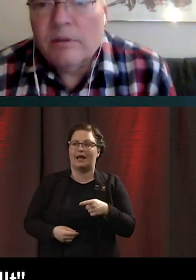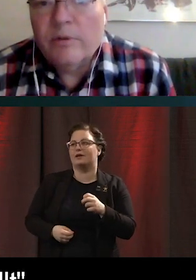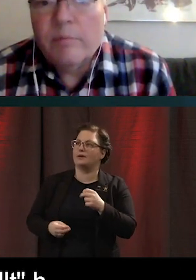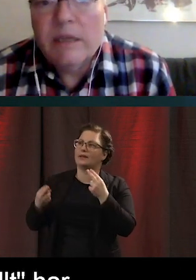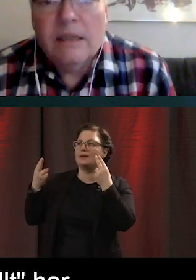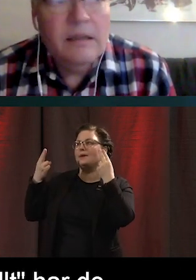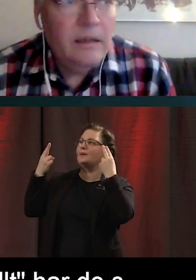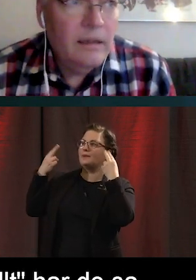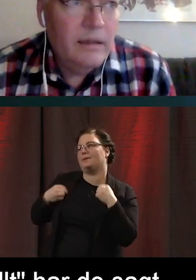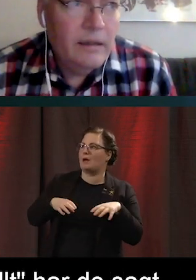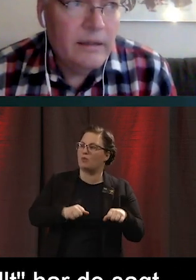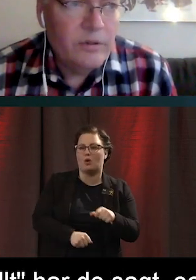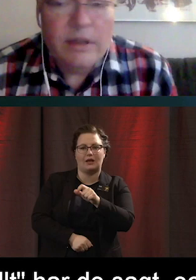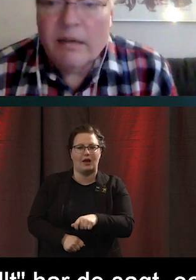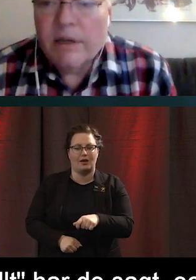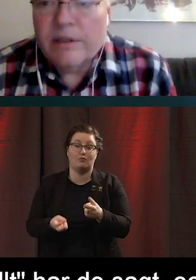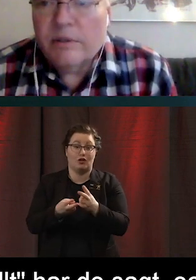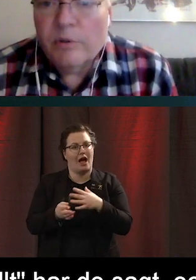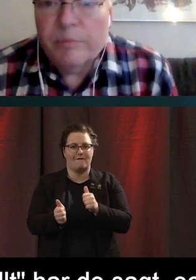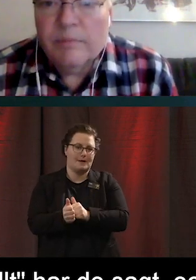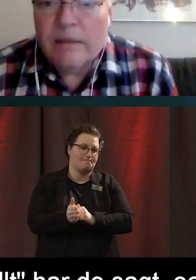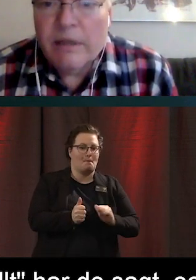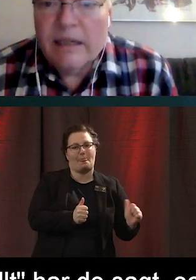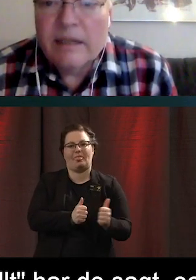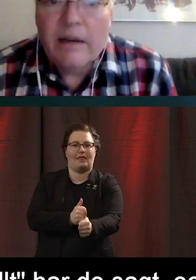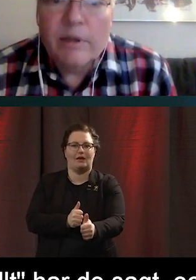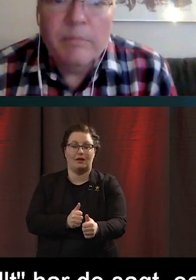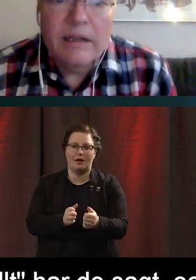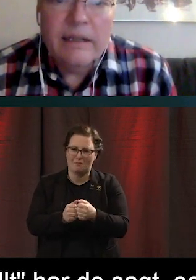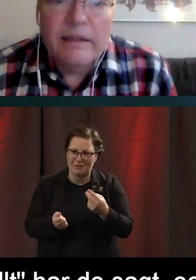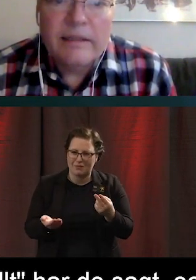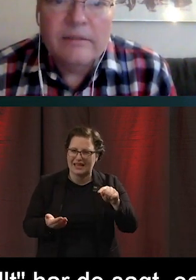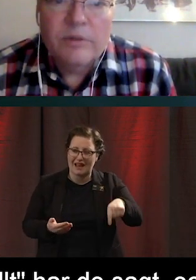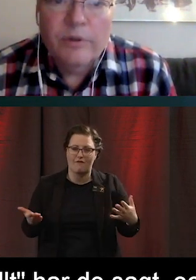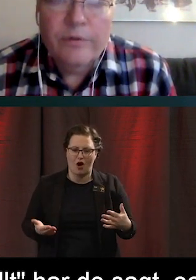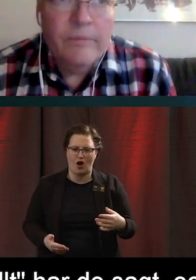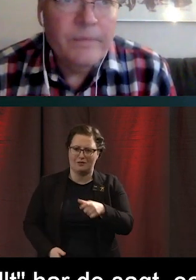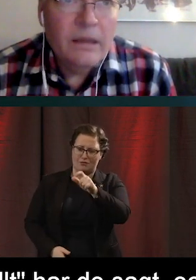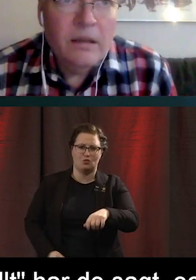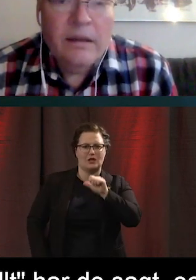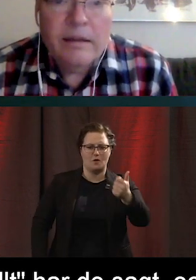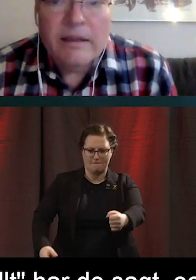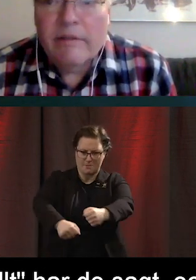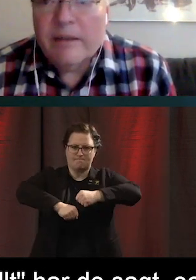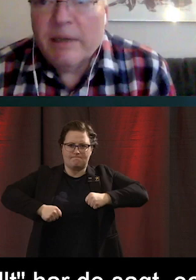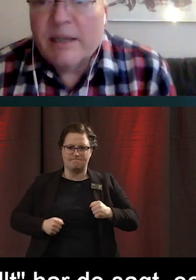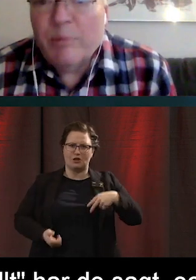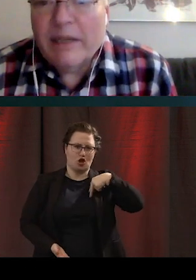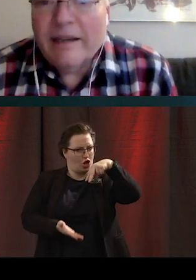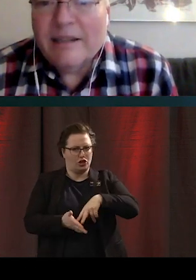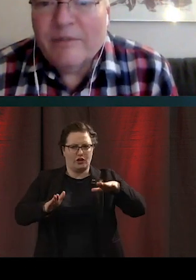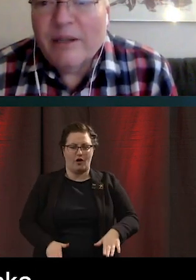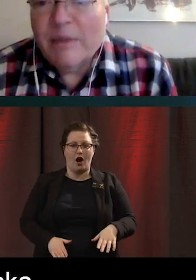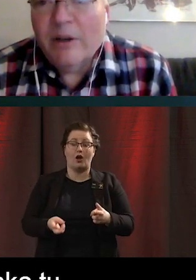Då har man liksom gått förbi det system man har satt upp. Men det kräver ju att man är ganska tuff. Det kräver att man